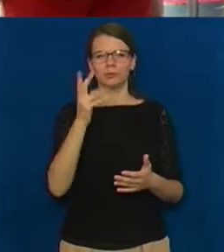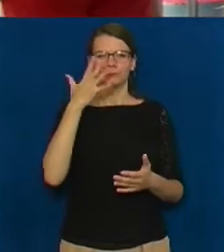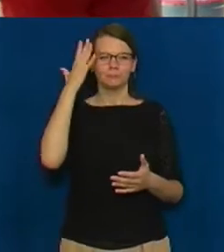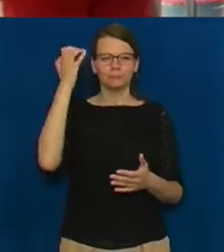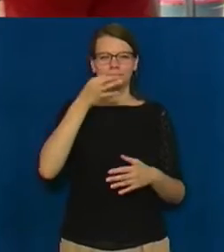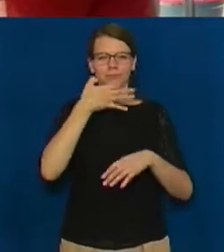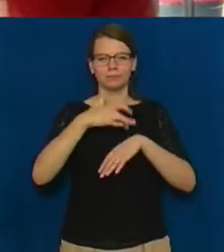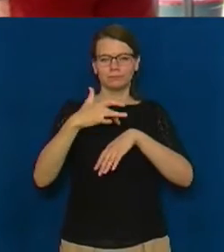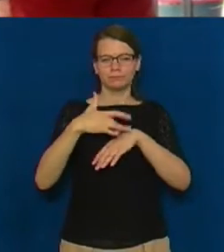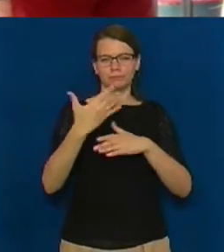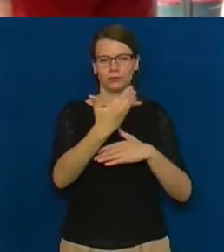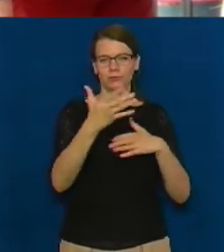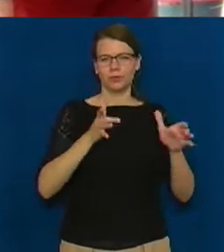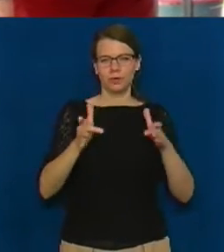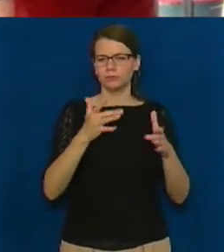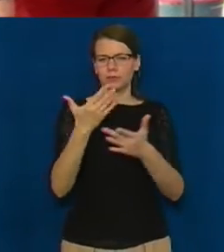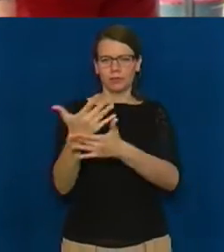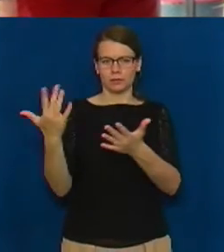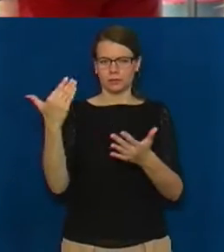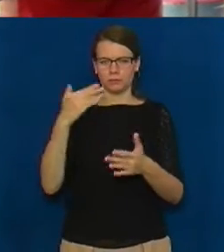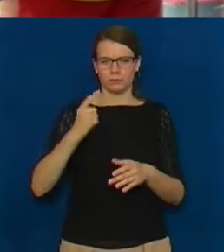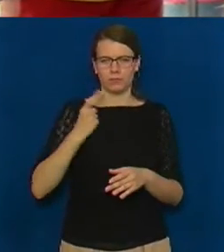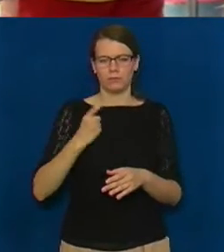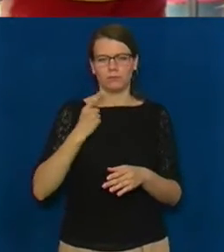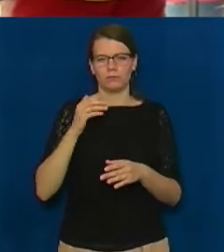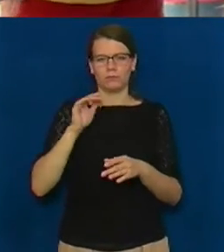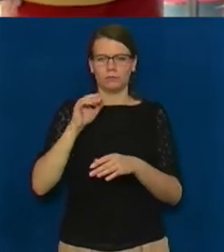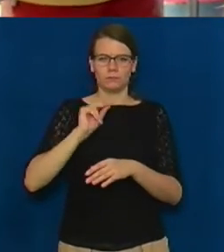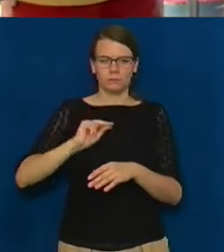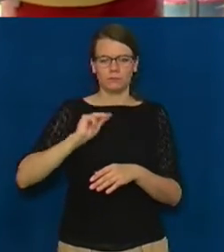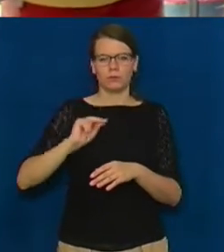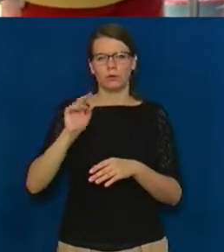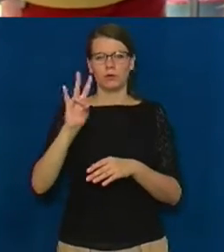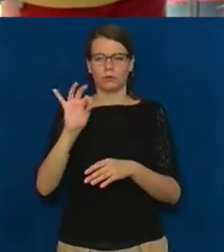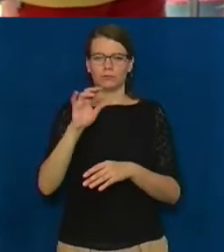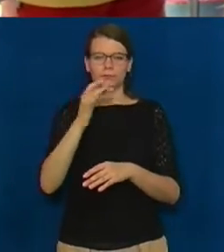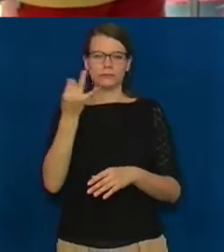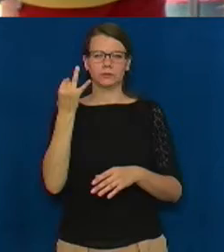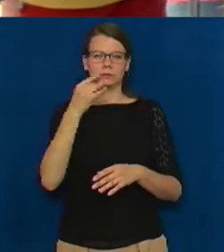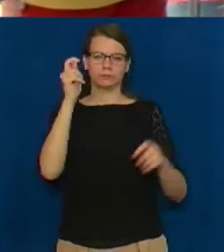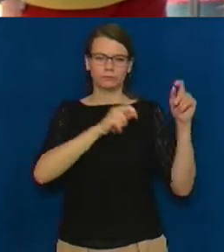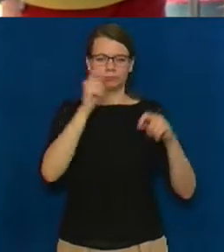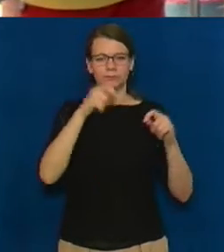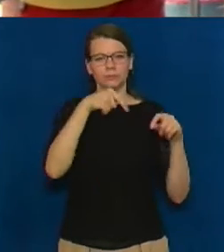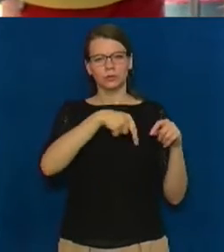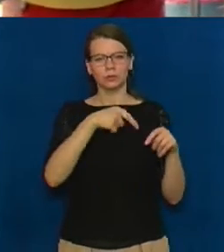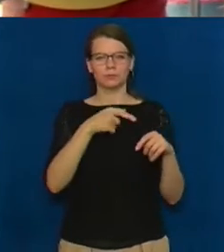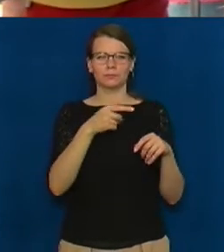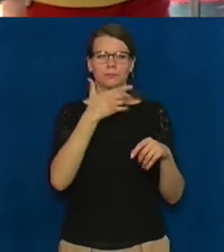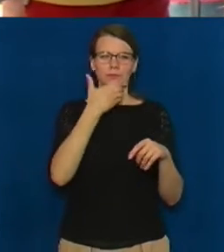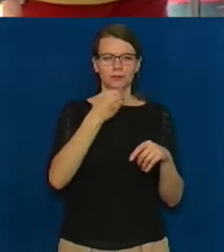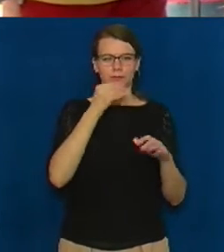люди різних професій, різного віку з'їжджаються сюди, щоб в цьому куточку чарівному